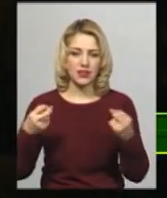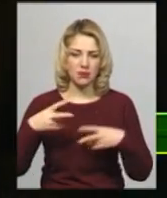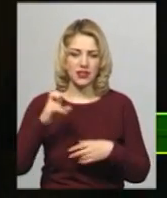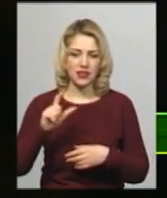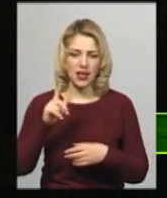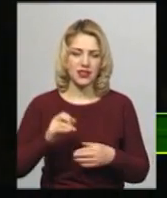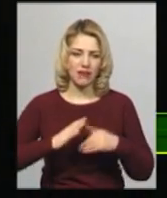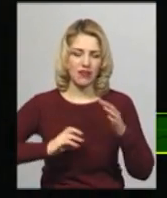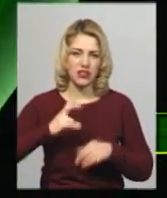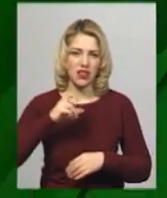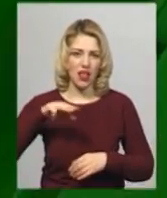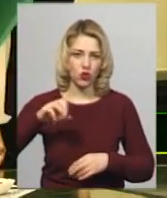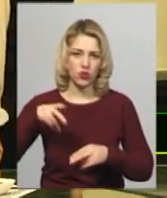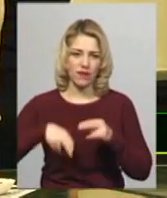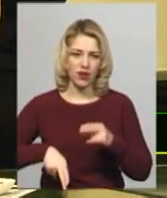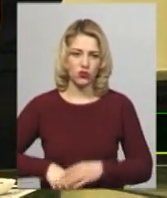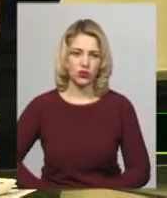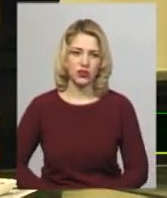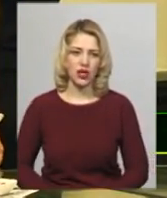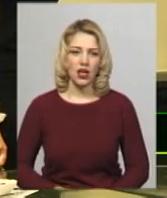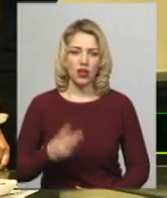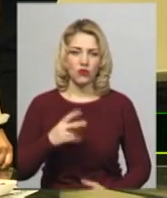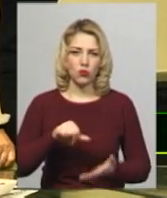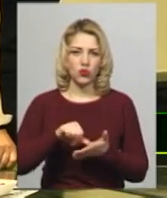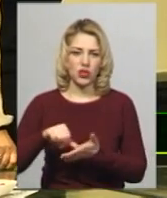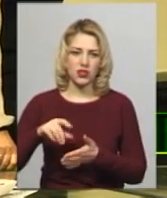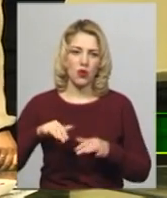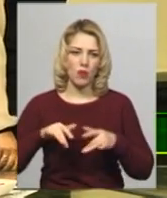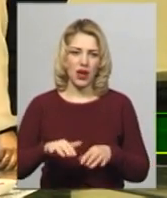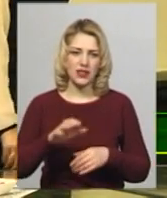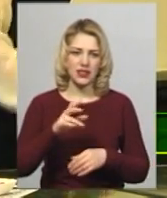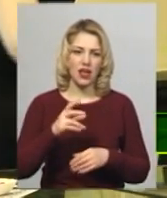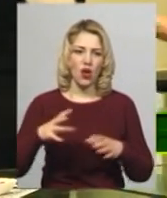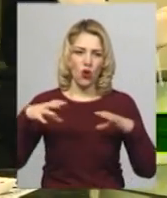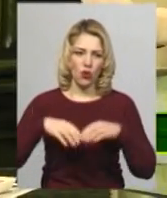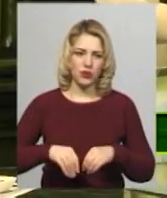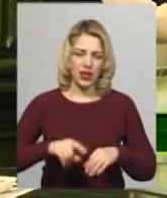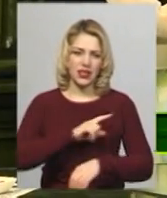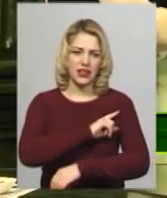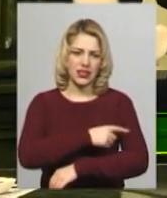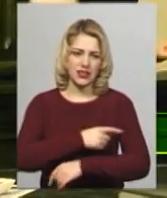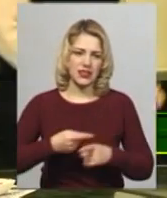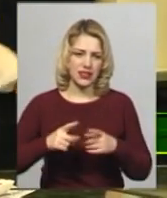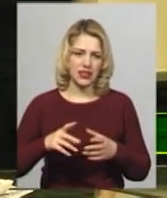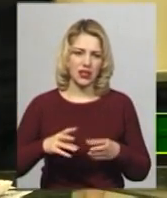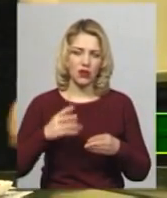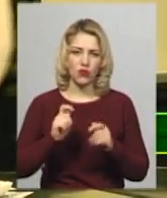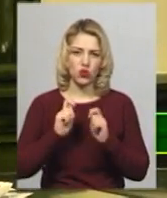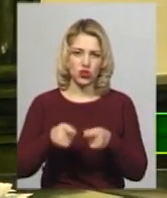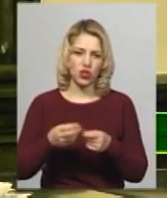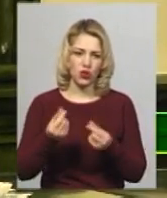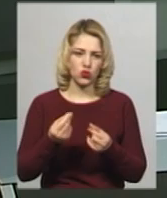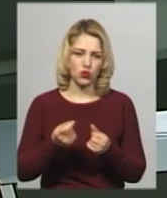класифікацією НАТО завершується. Двом учасникам операцій об'єднаних сил вручили грошову компенсацію на придбання квартири.